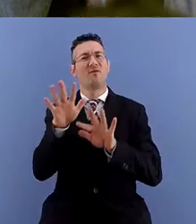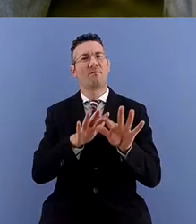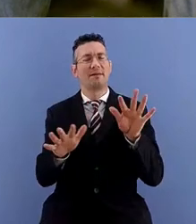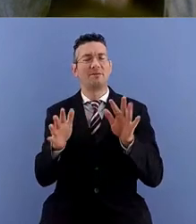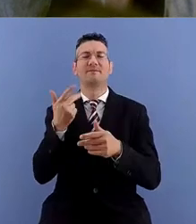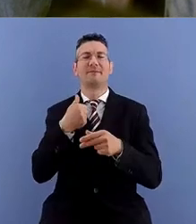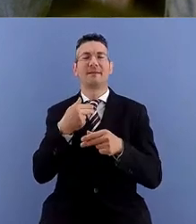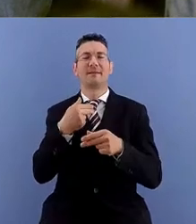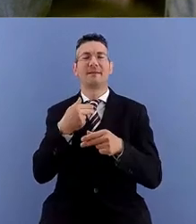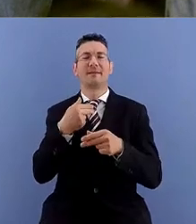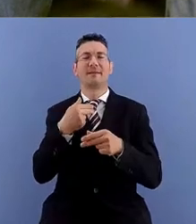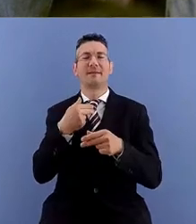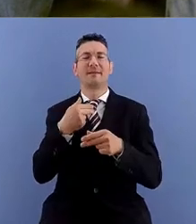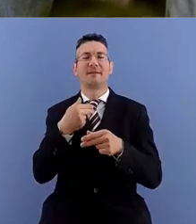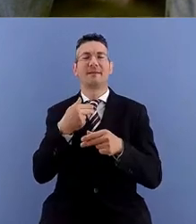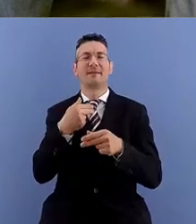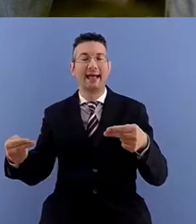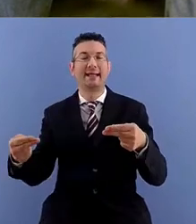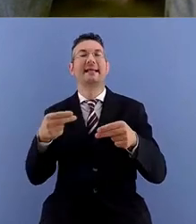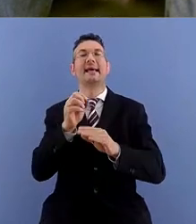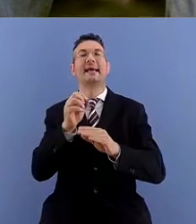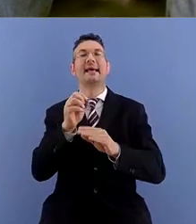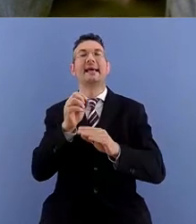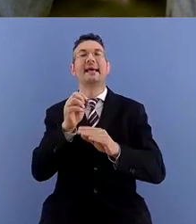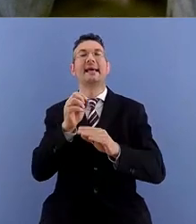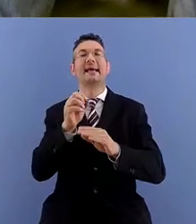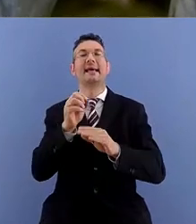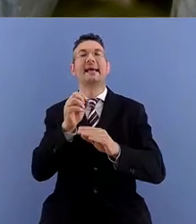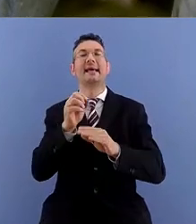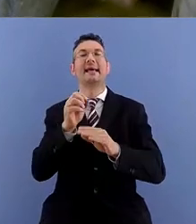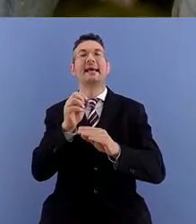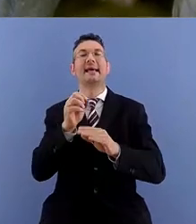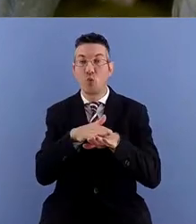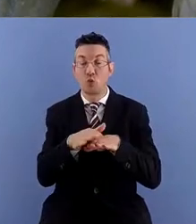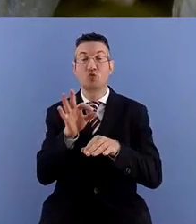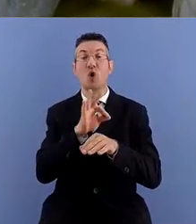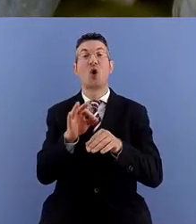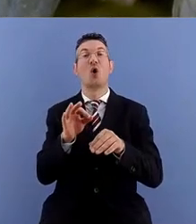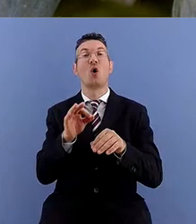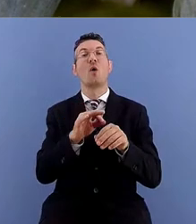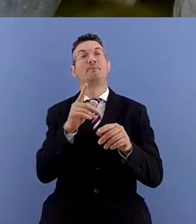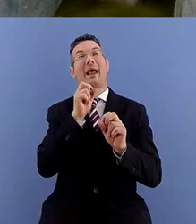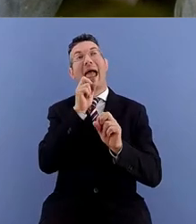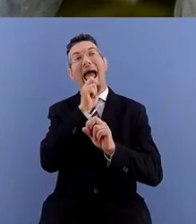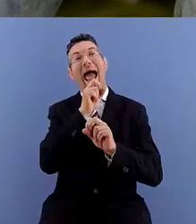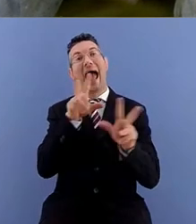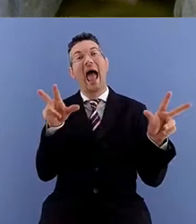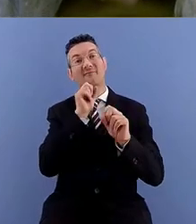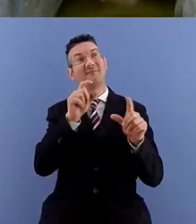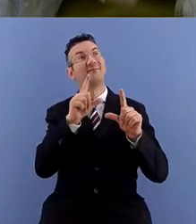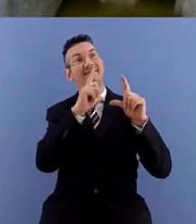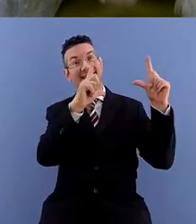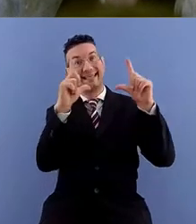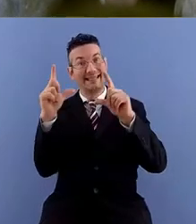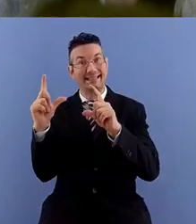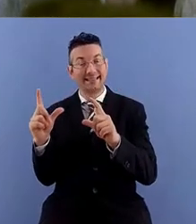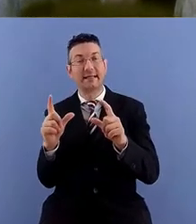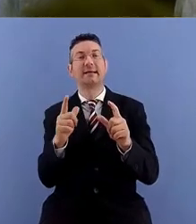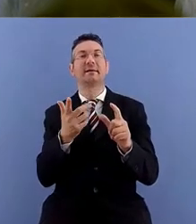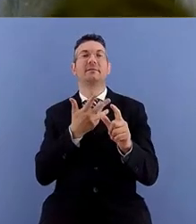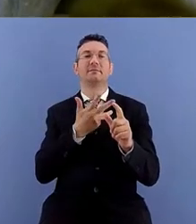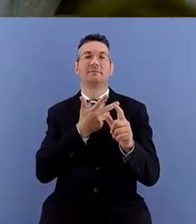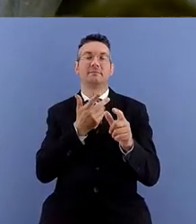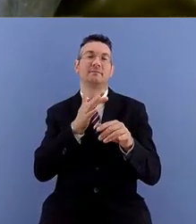istruzioni per l'uso, avvertenze e ne distingue diversi aspetti che sono aspetti sensoriali,